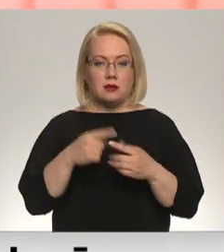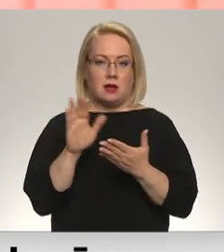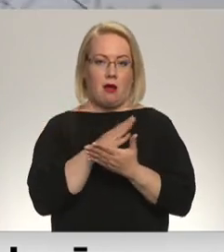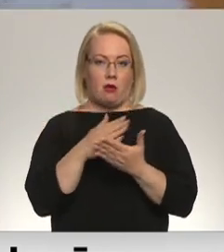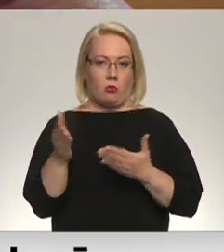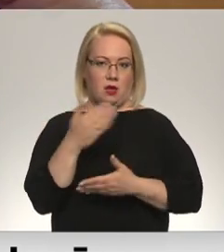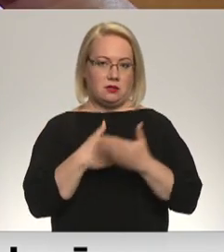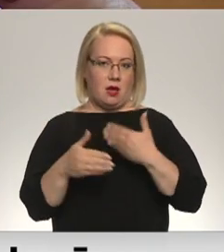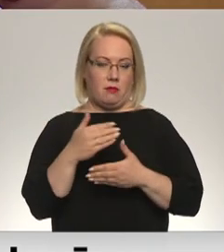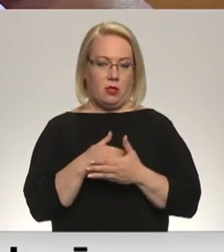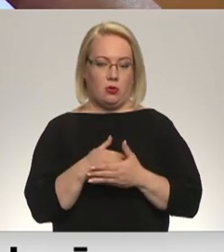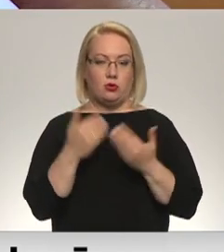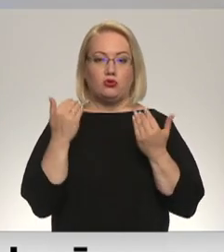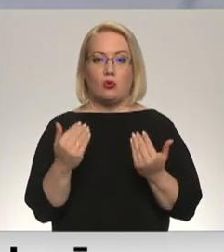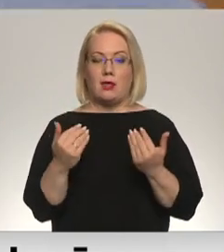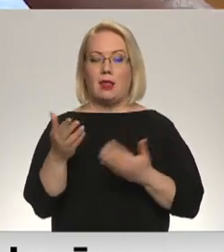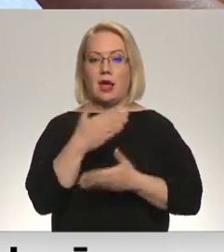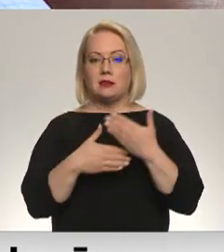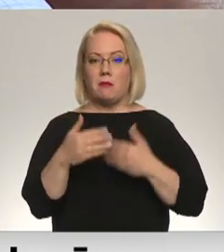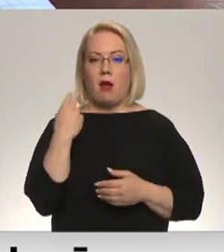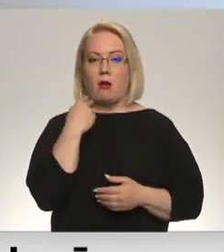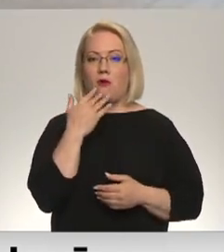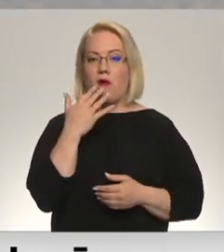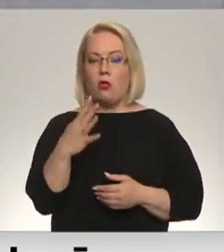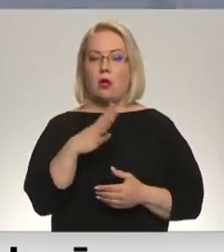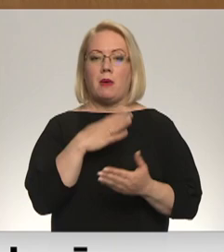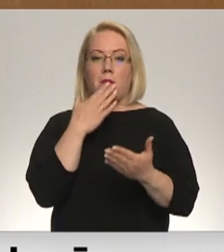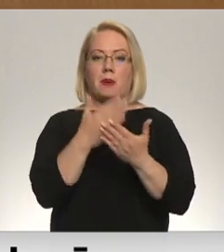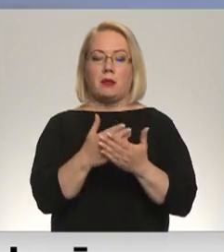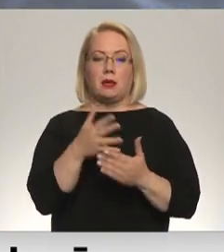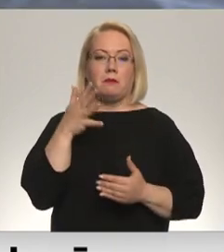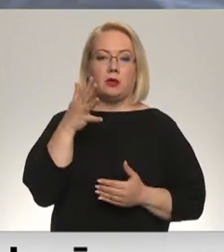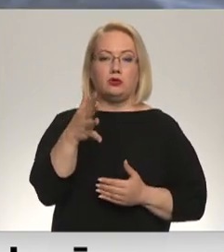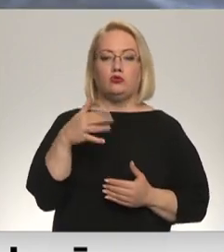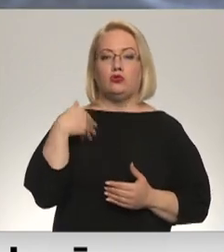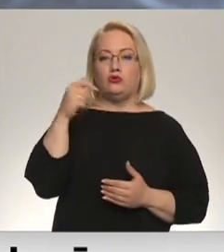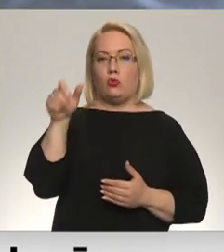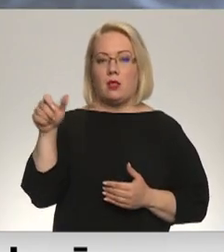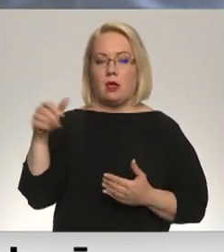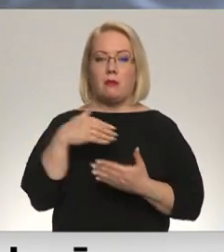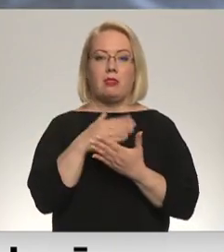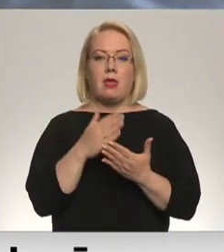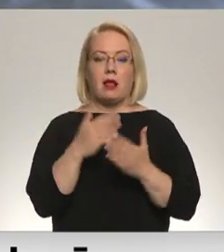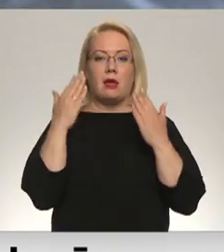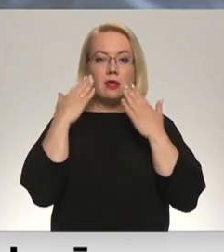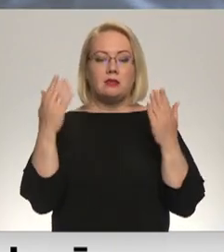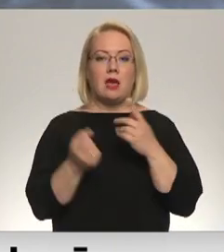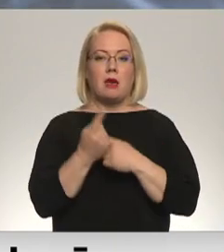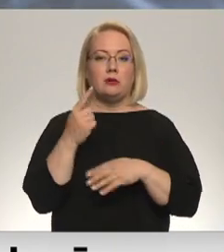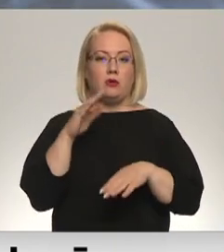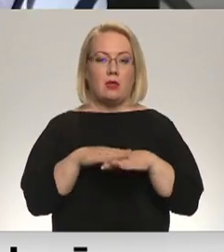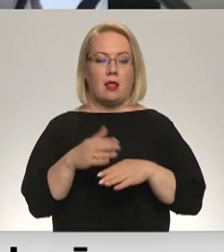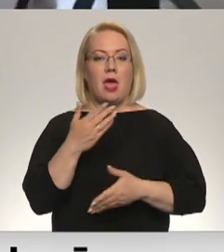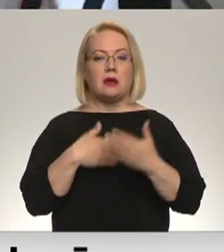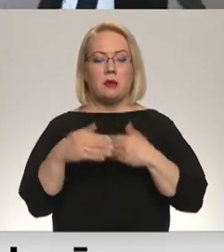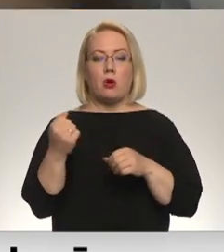eksāmenu. Šodienas eksāmenam Angļu valodā bija pieteikti teju 5 tūkstoši skolēnu, taču daļa, nezinām iemeslu dēļa, eksāmeni